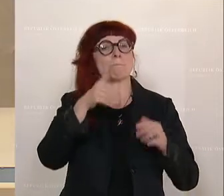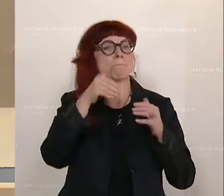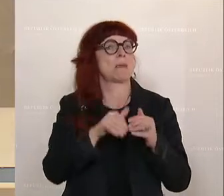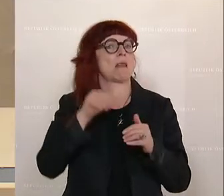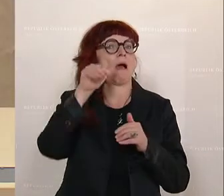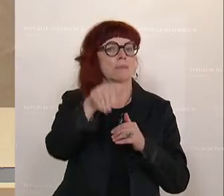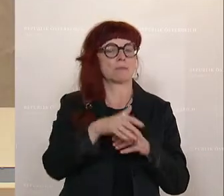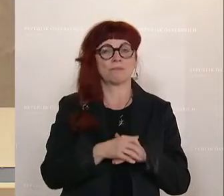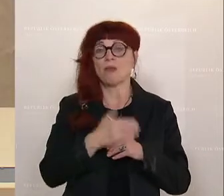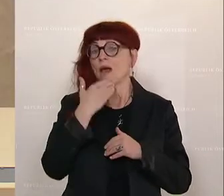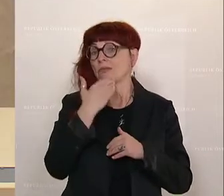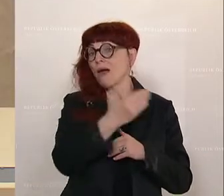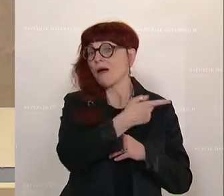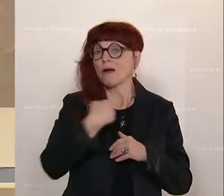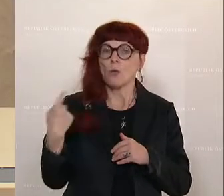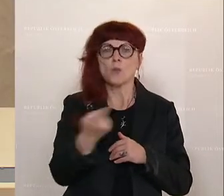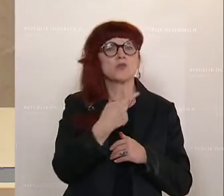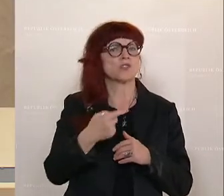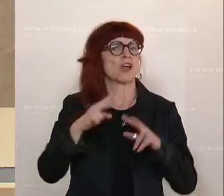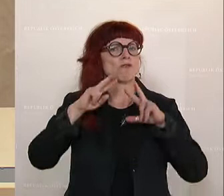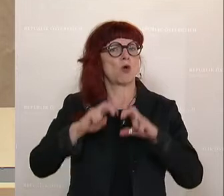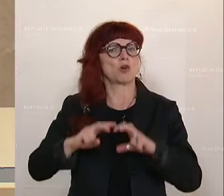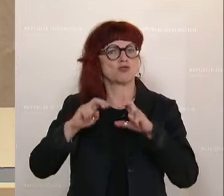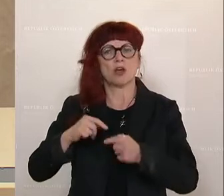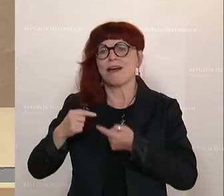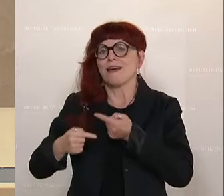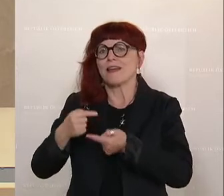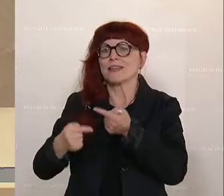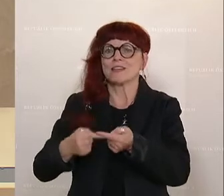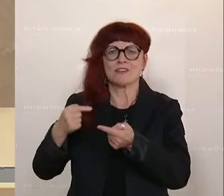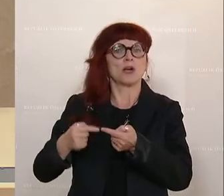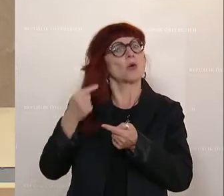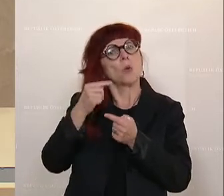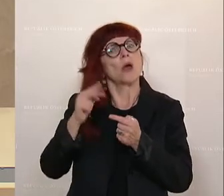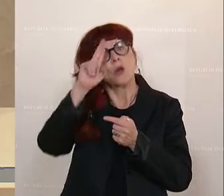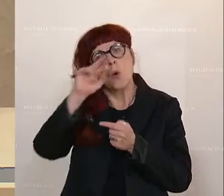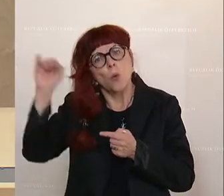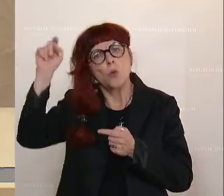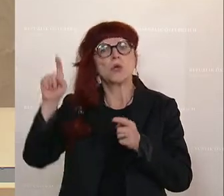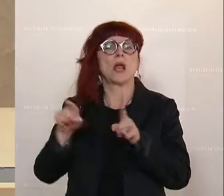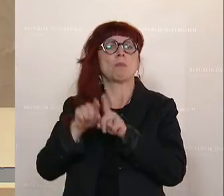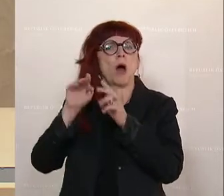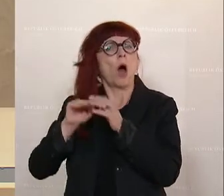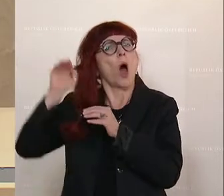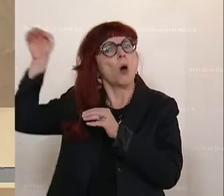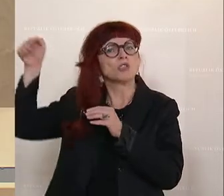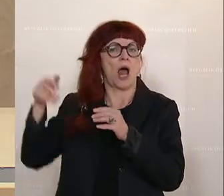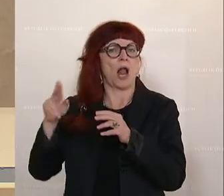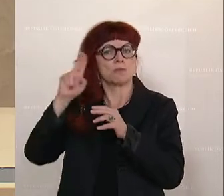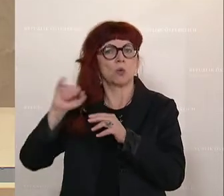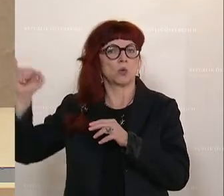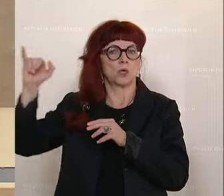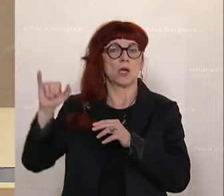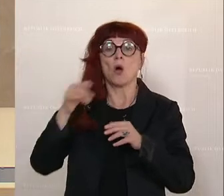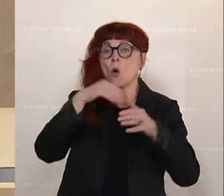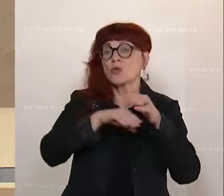Forscherinnen, Entwicklerinnen in Hochschulen, außeruniversitären Forschungseinrichtungen und im Unternehmenssektor